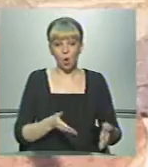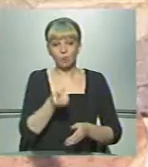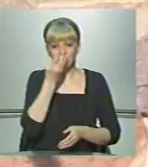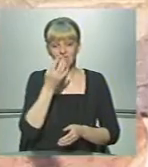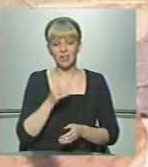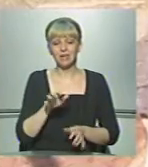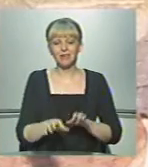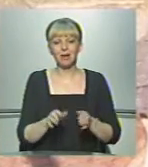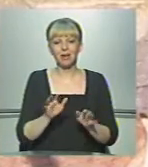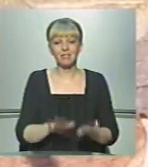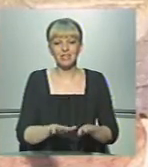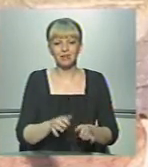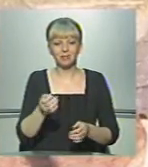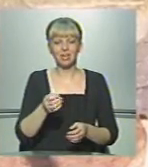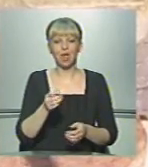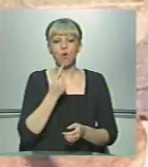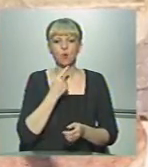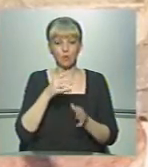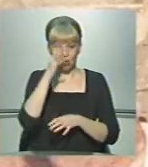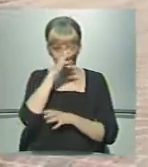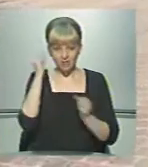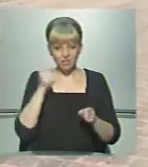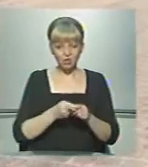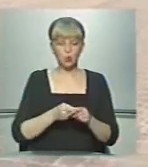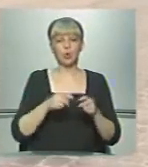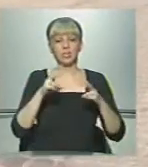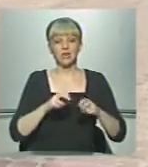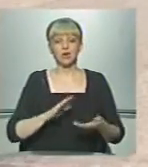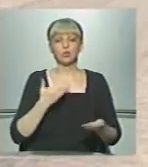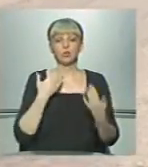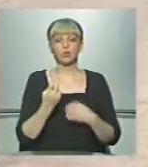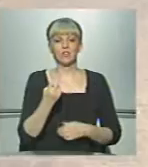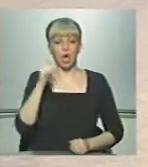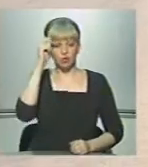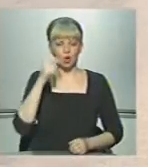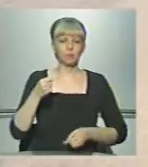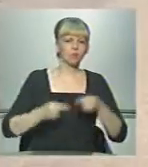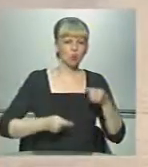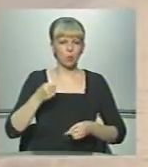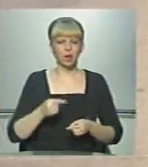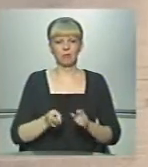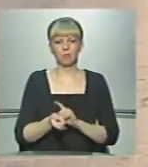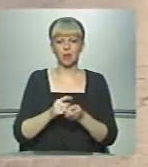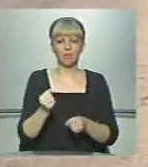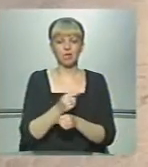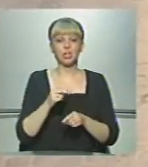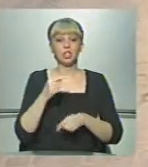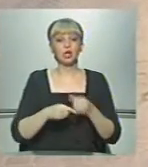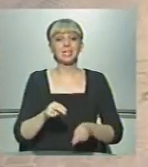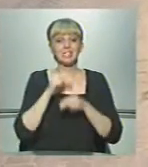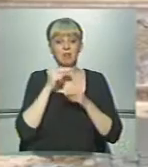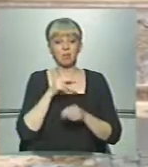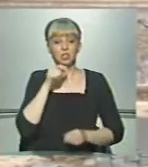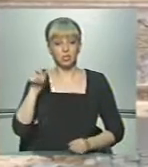та сліди крові. Ввечері саме тут з'ясовували стосунки двоє чоловіків. Суперечка переросла в бійку через зауваження, яке